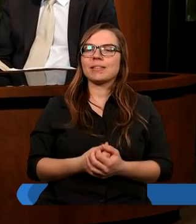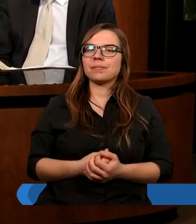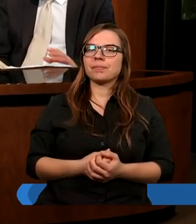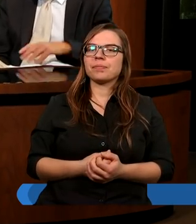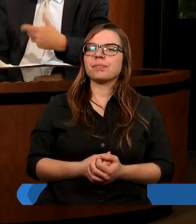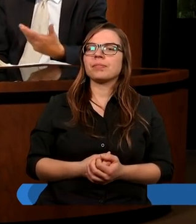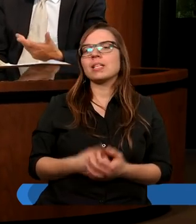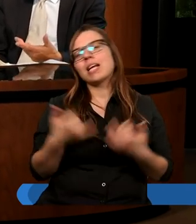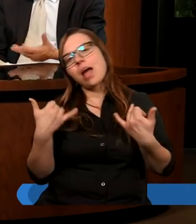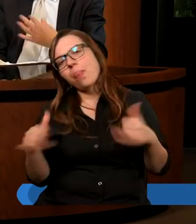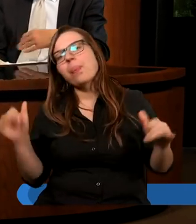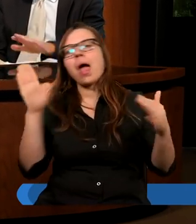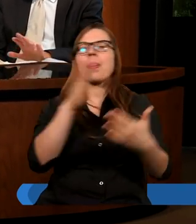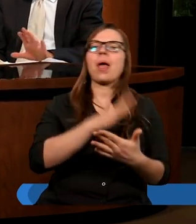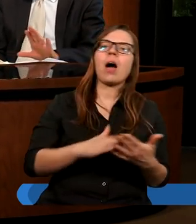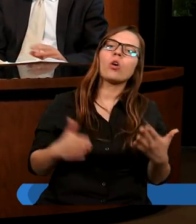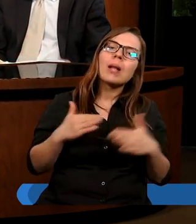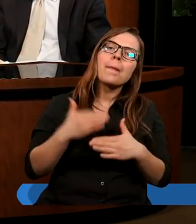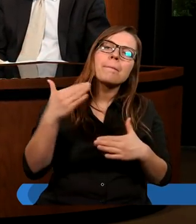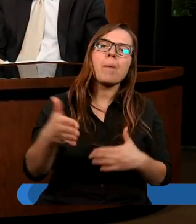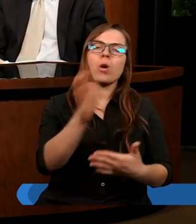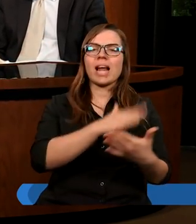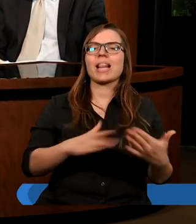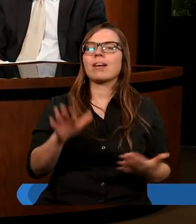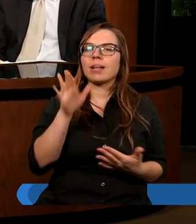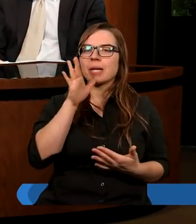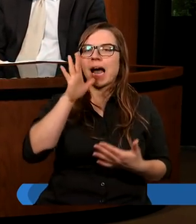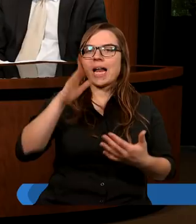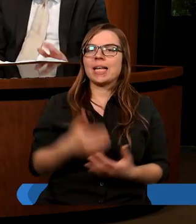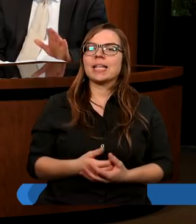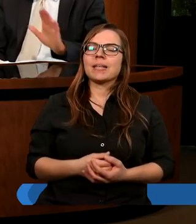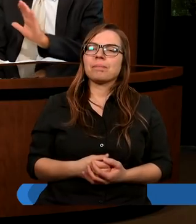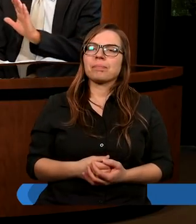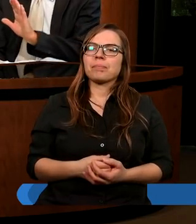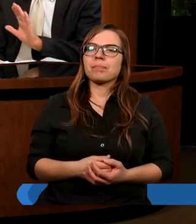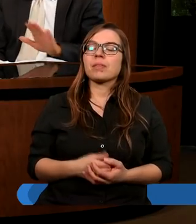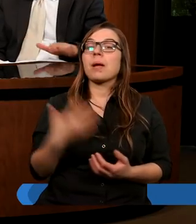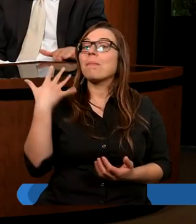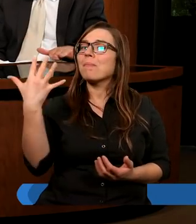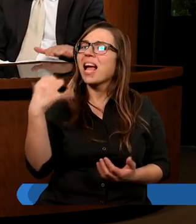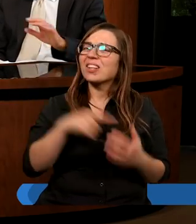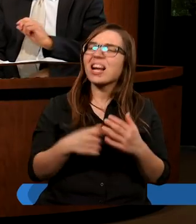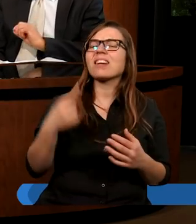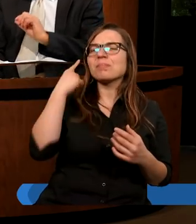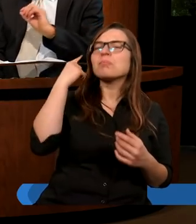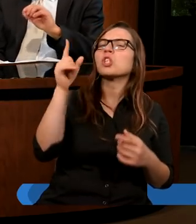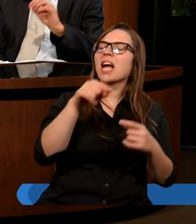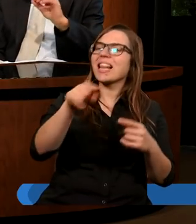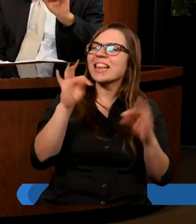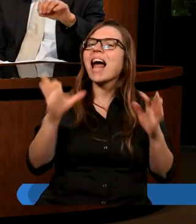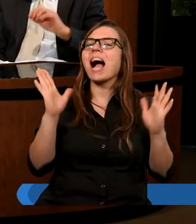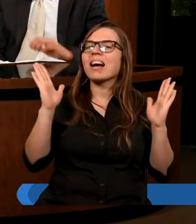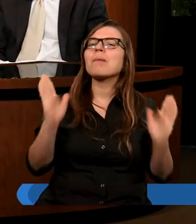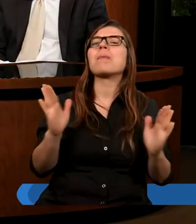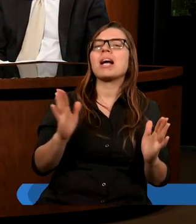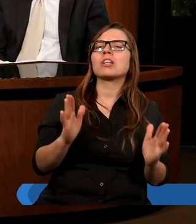czyli inne narody poza narodem izraelskim. Pięć razy wspomnianie tam są słowa,